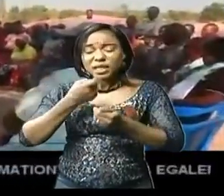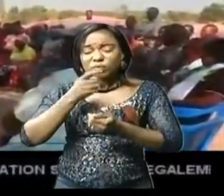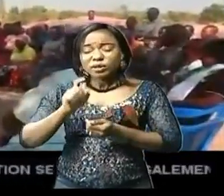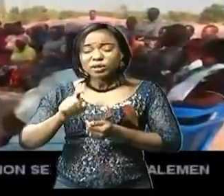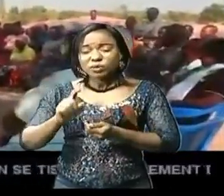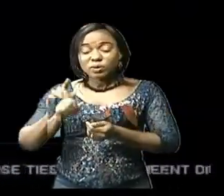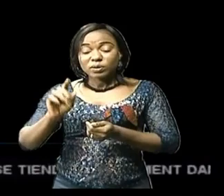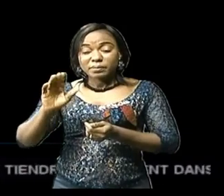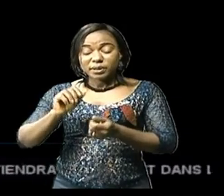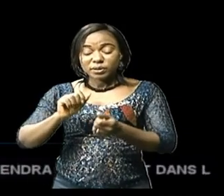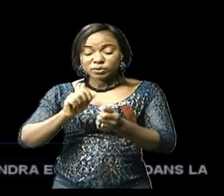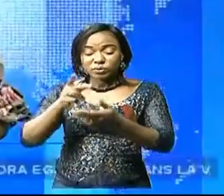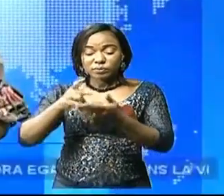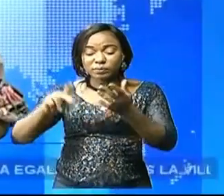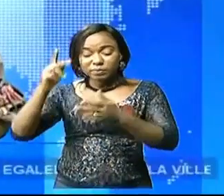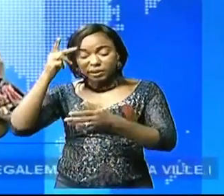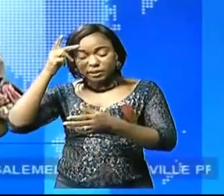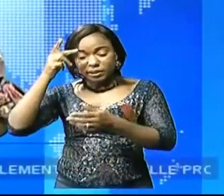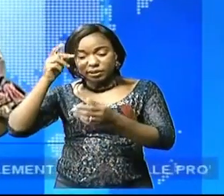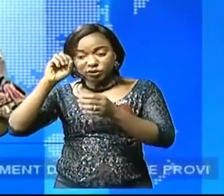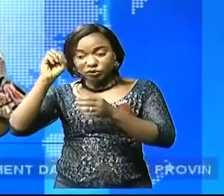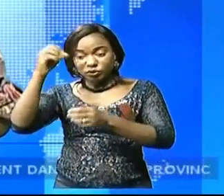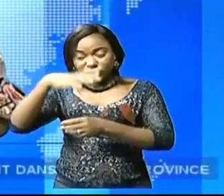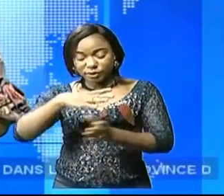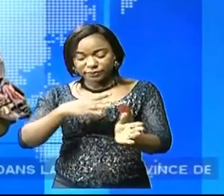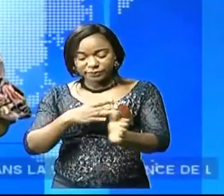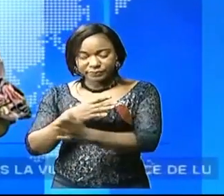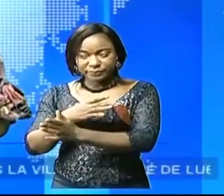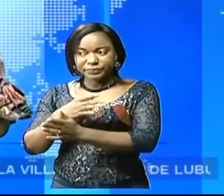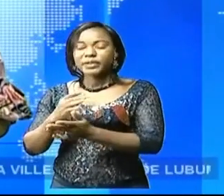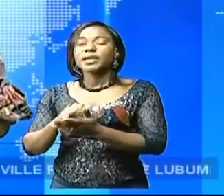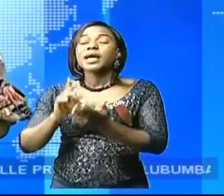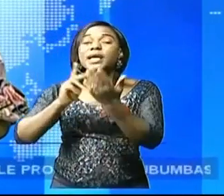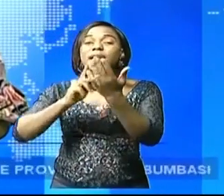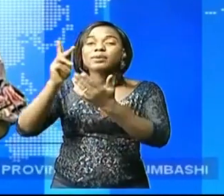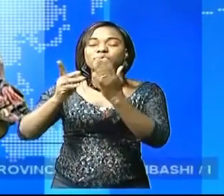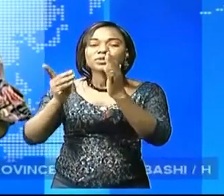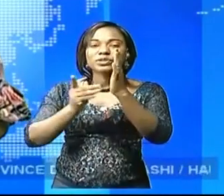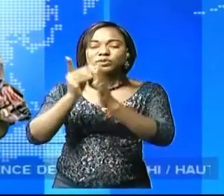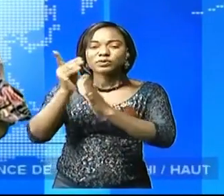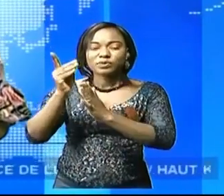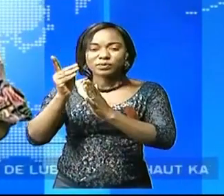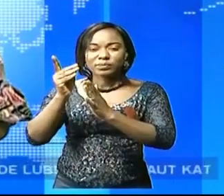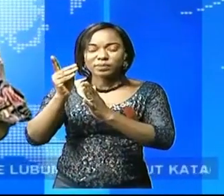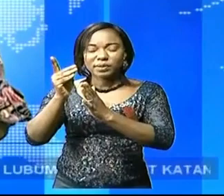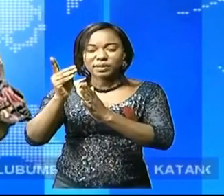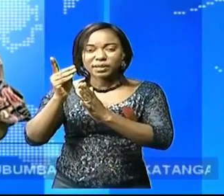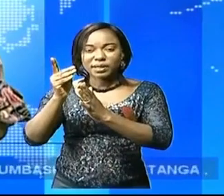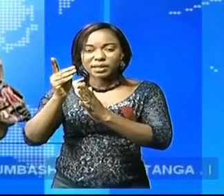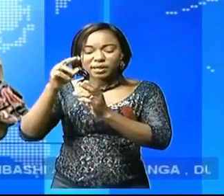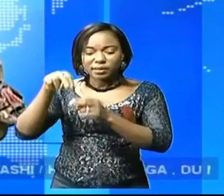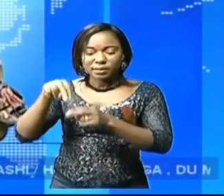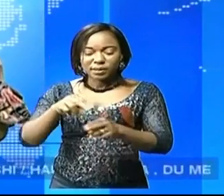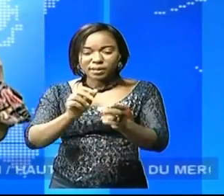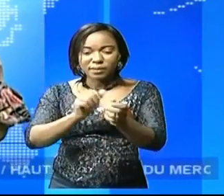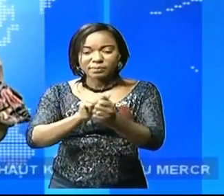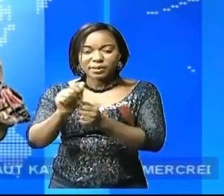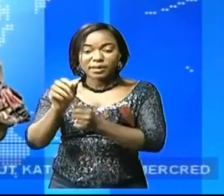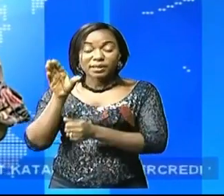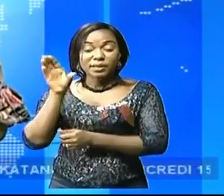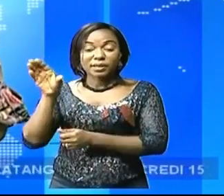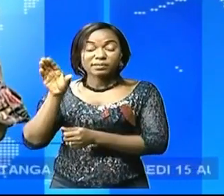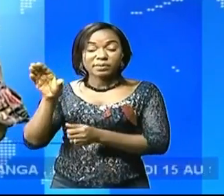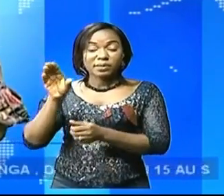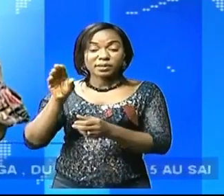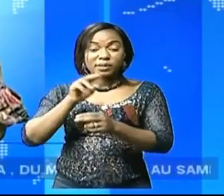son parti Soleil. Le projet de développement initié par la Banque mondiale pour la province du Nord